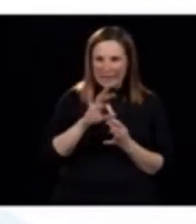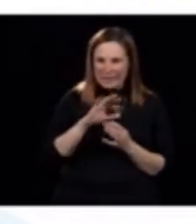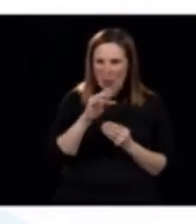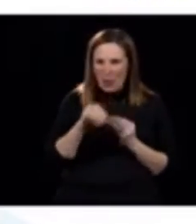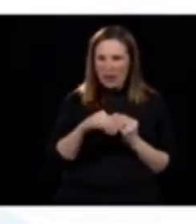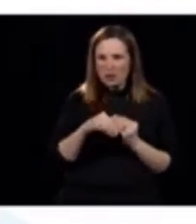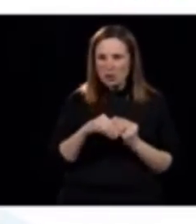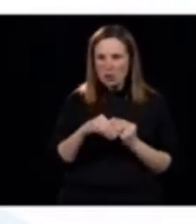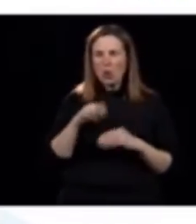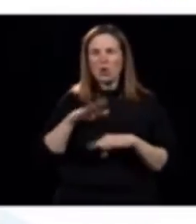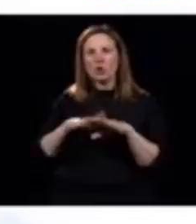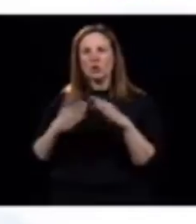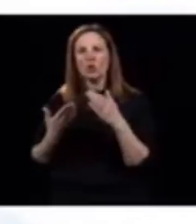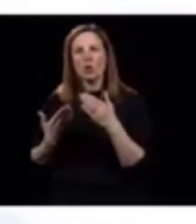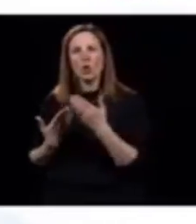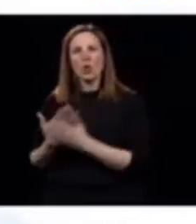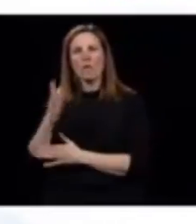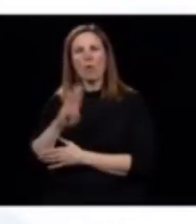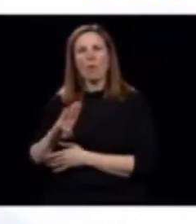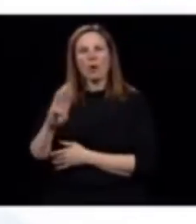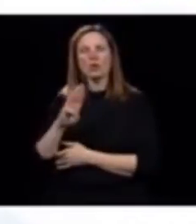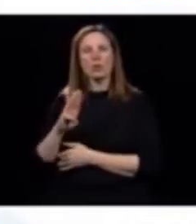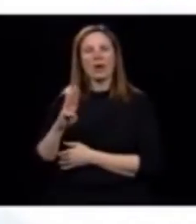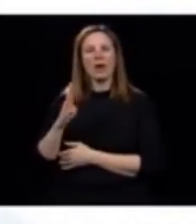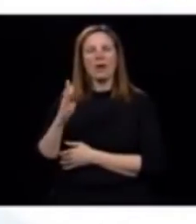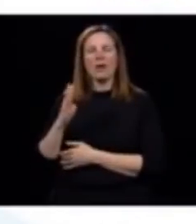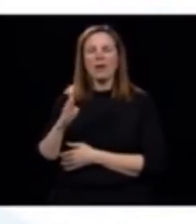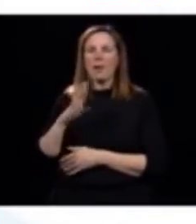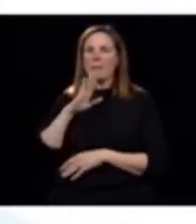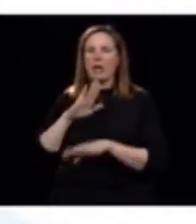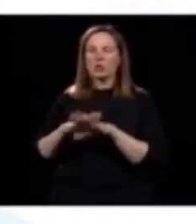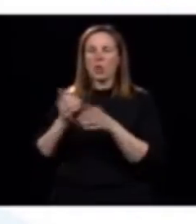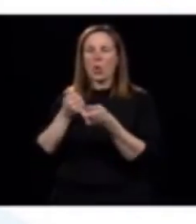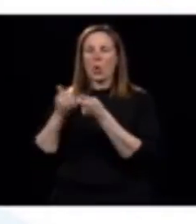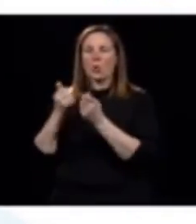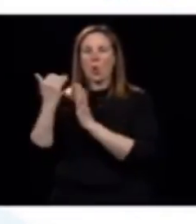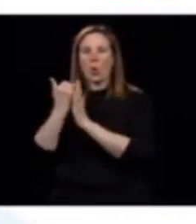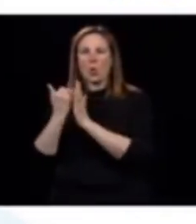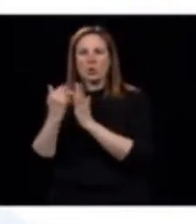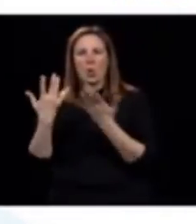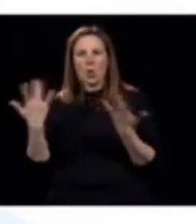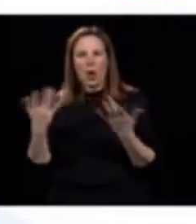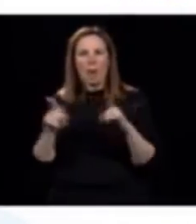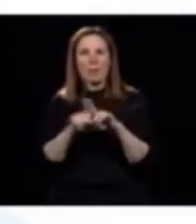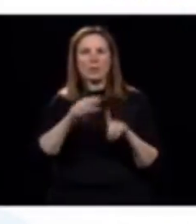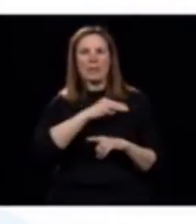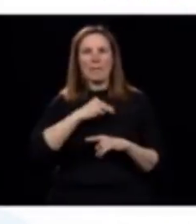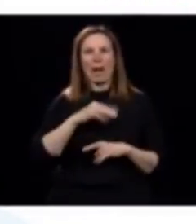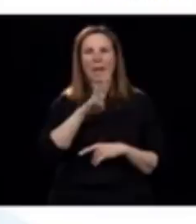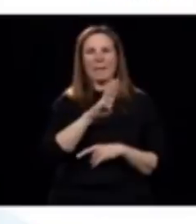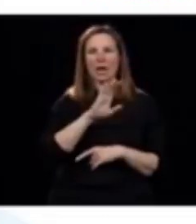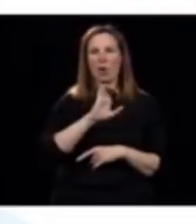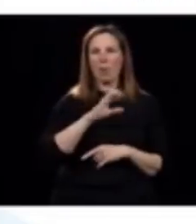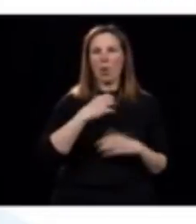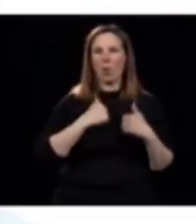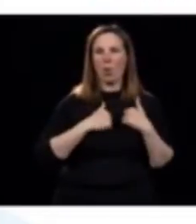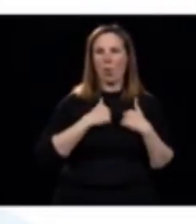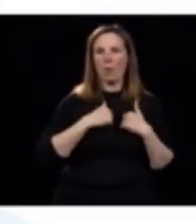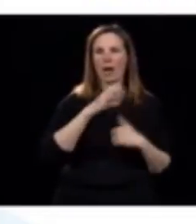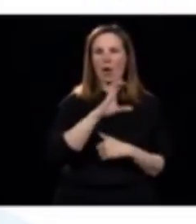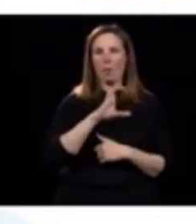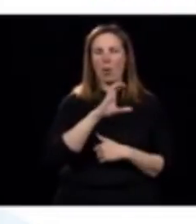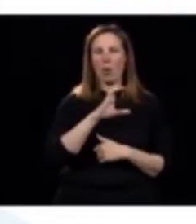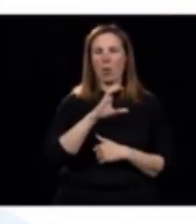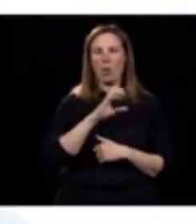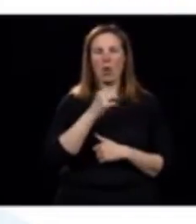-Brunswick. Vous l'avez effleuré très rapidement. Quelles sont les mesures de contrôle? Et le maire de Beckhamou nous a confirmé ce matin que le CIUSSS de la région de la